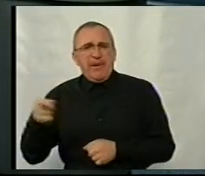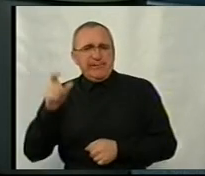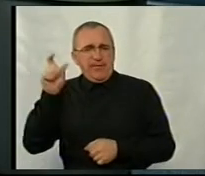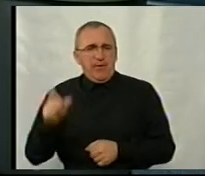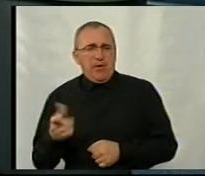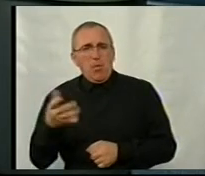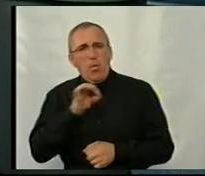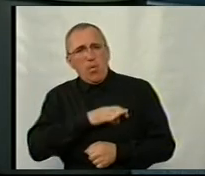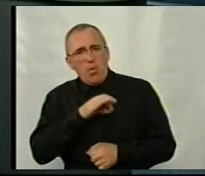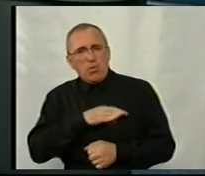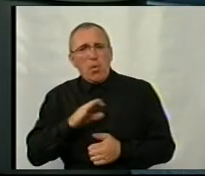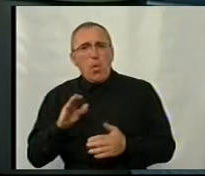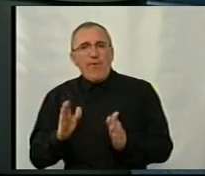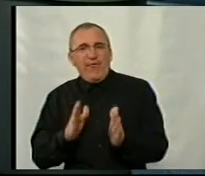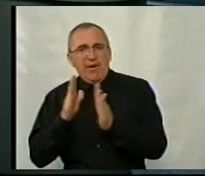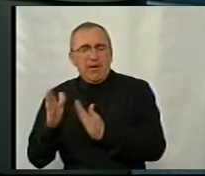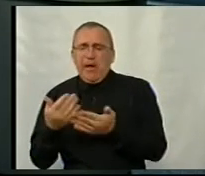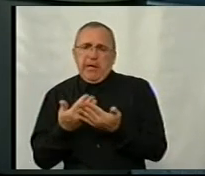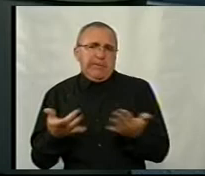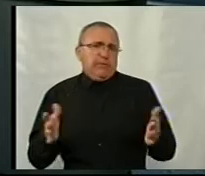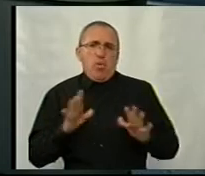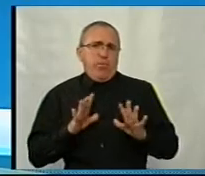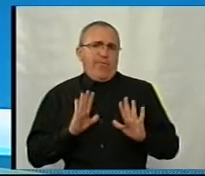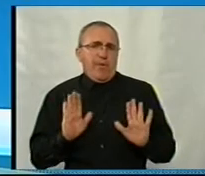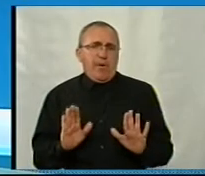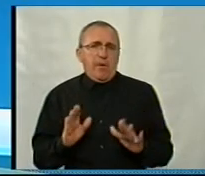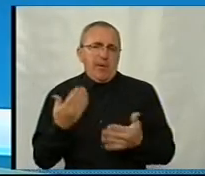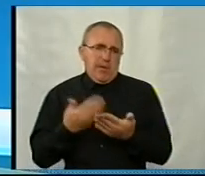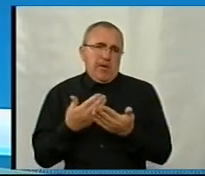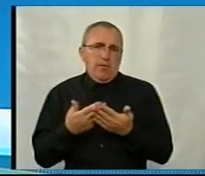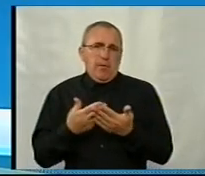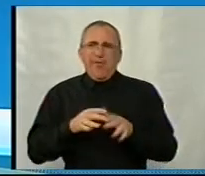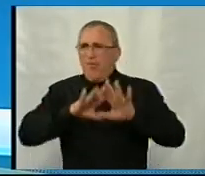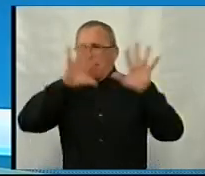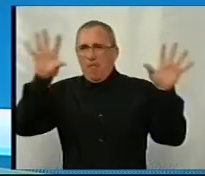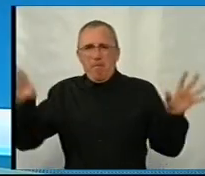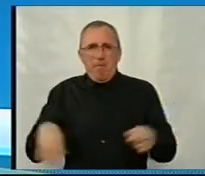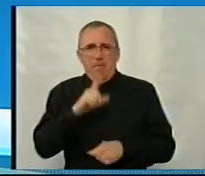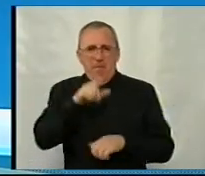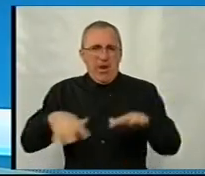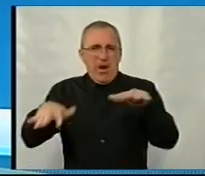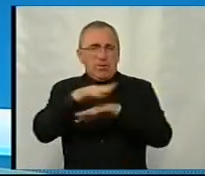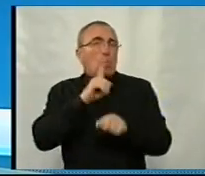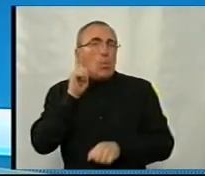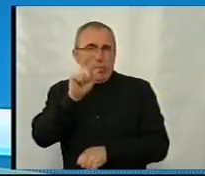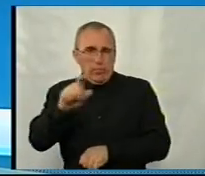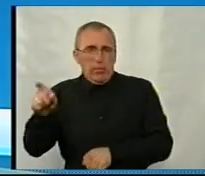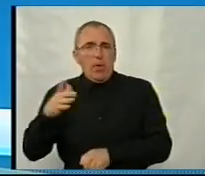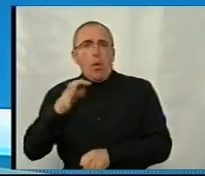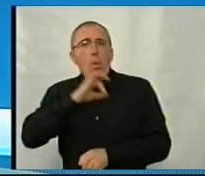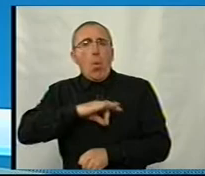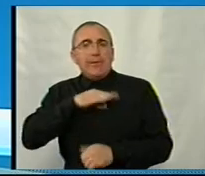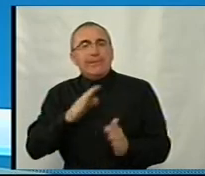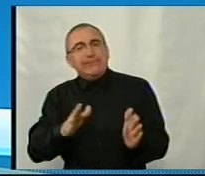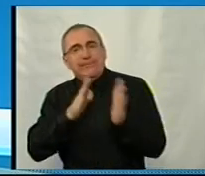який користувався відсрочкою. Різне буває. Гаразд. Але от просто взяти всю масу юнаків, які користувалися відсрочкою,